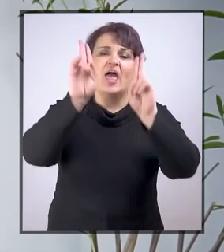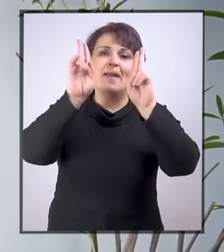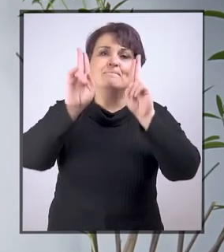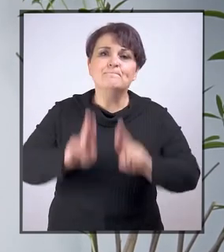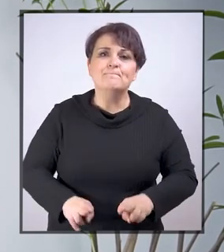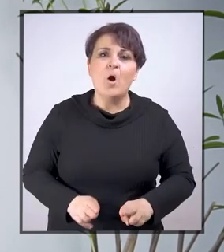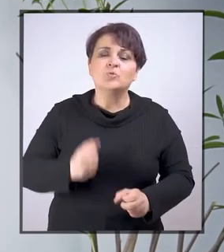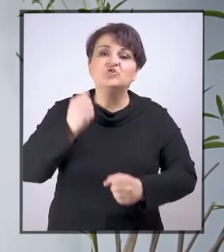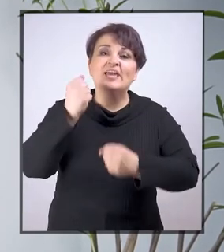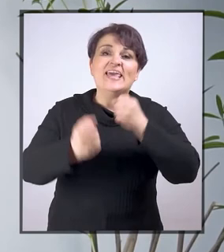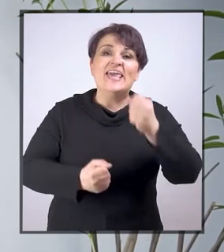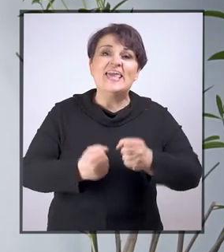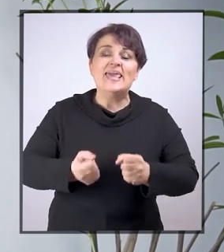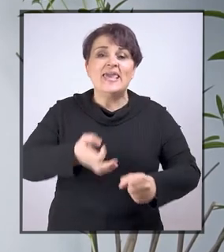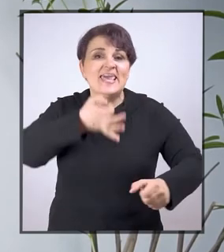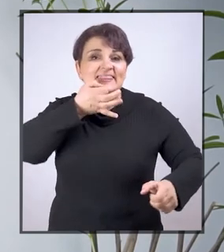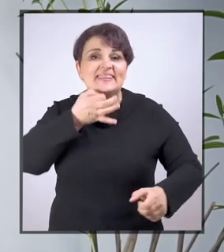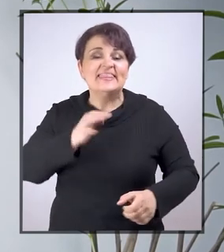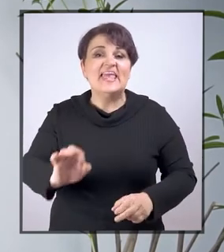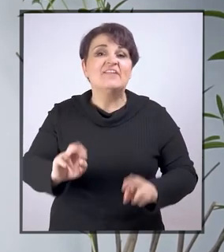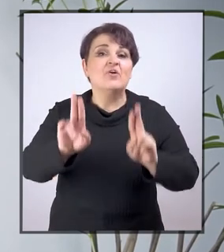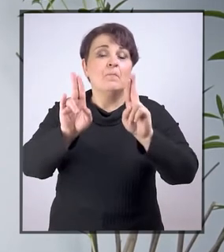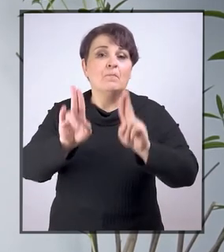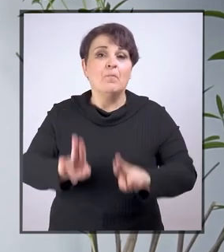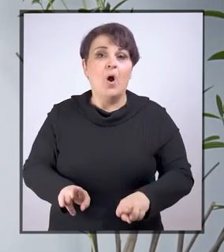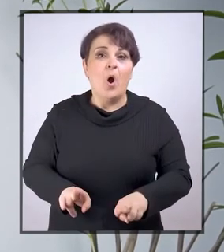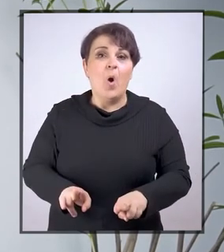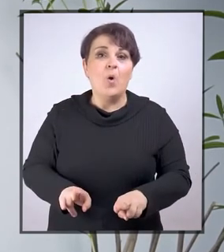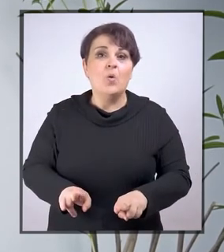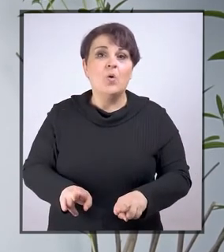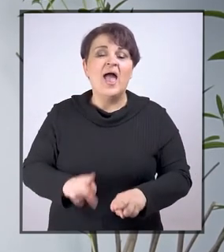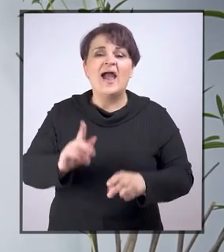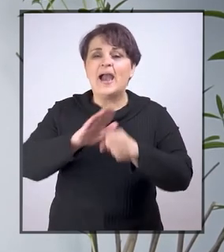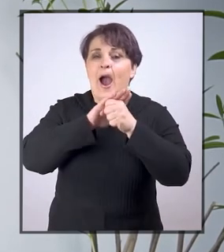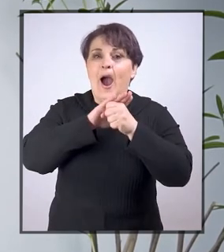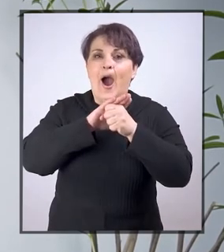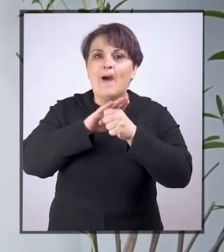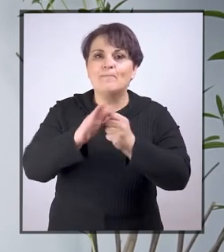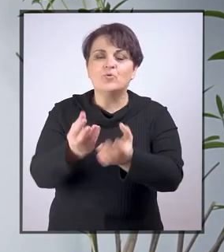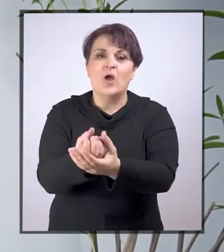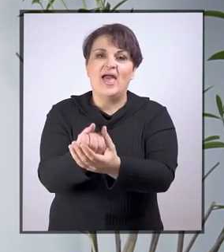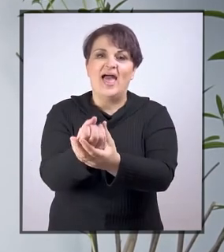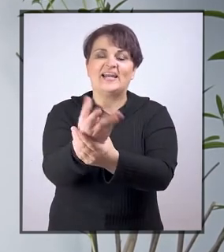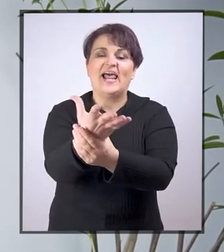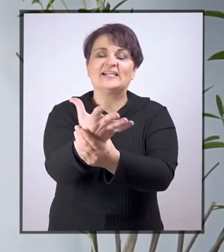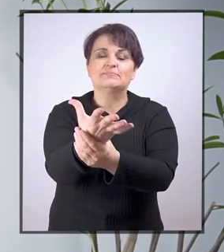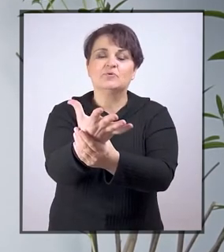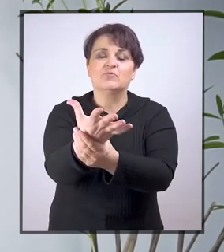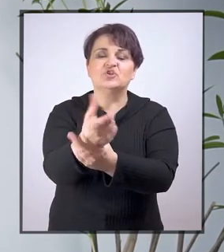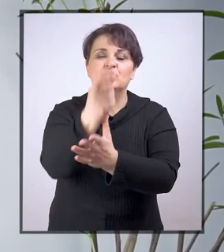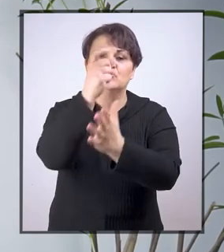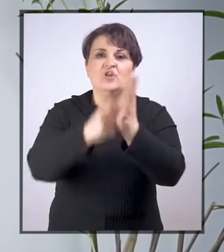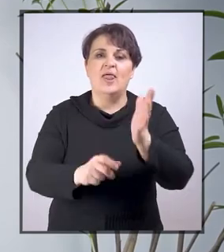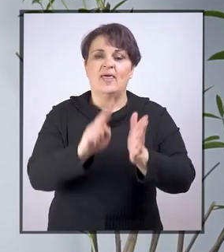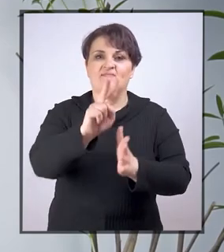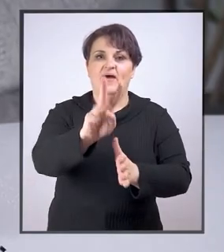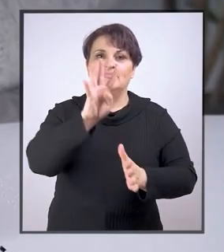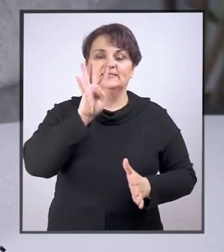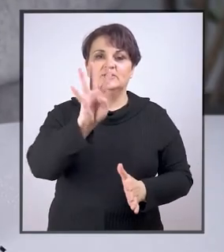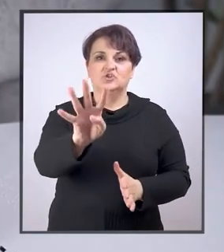je moguće, brže i djelotvornije moguće, ka punoj realizaciji člana 24.